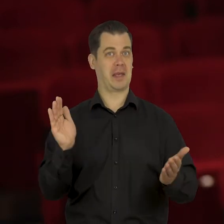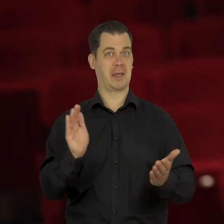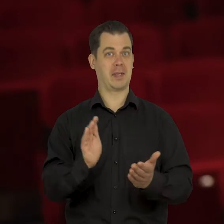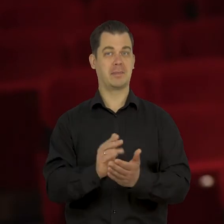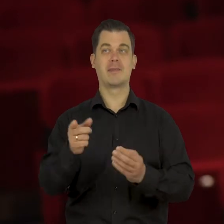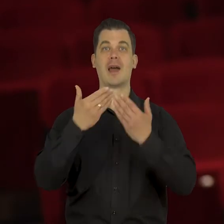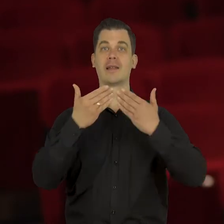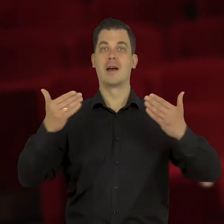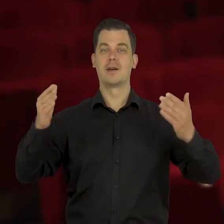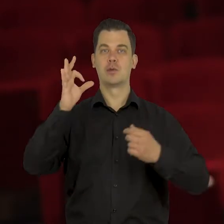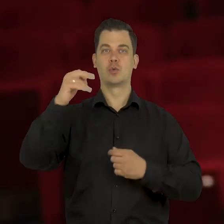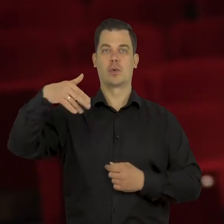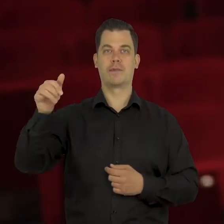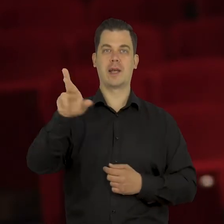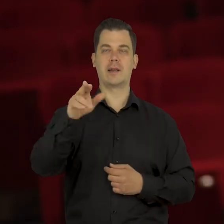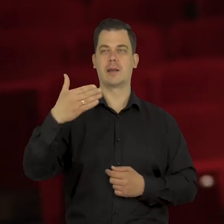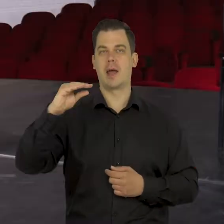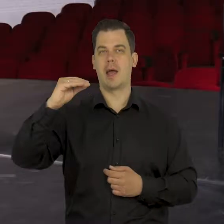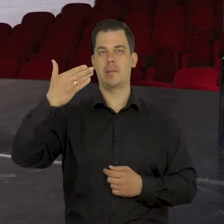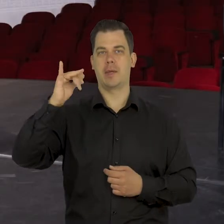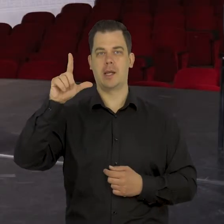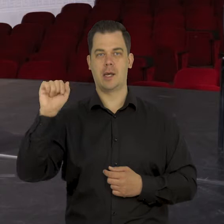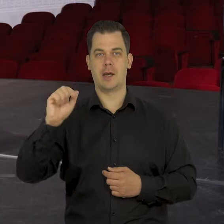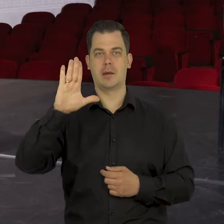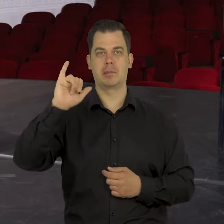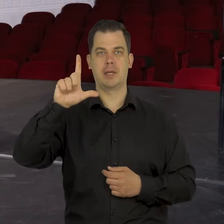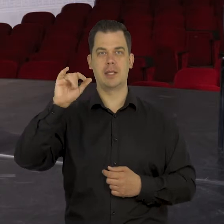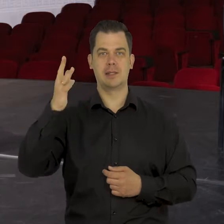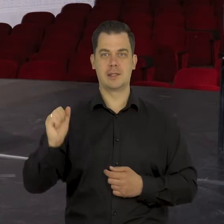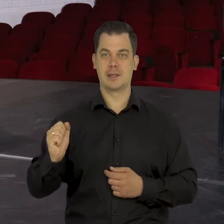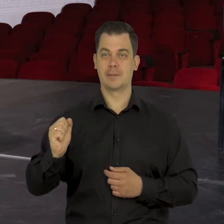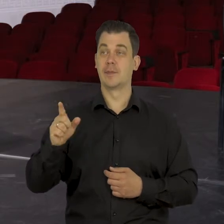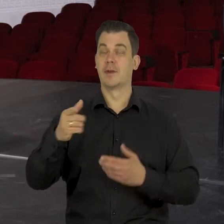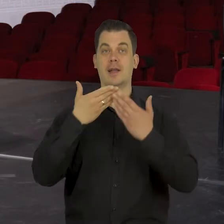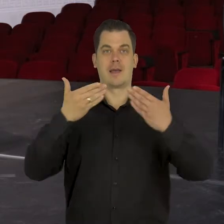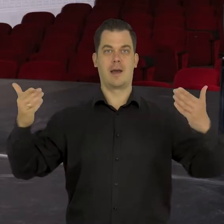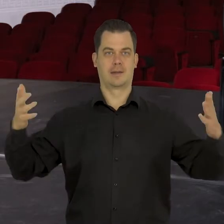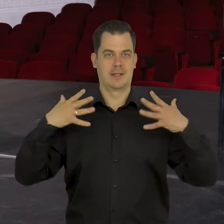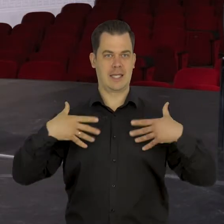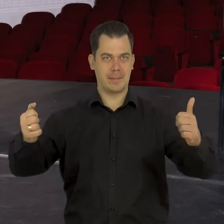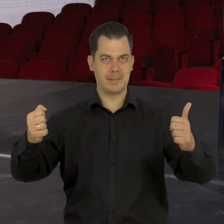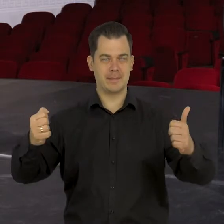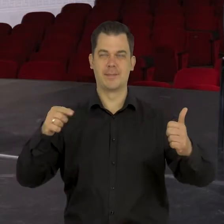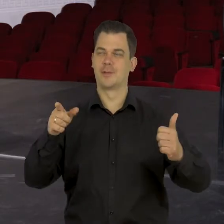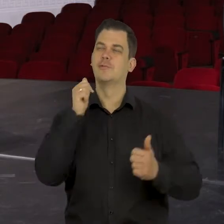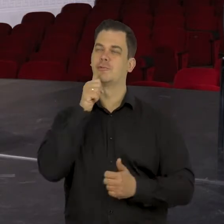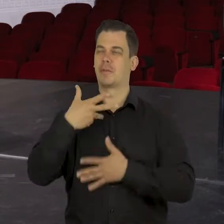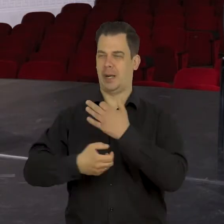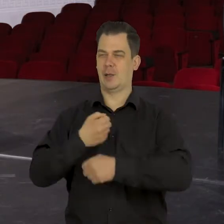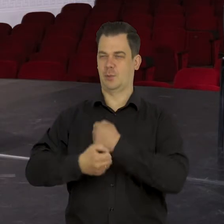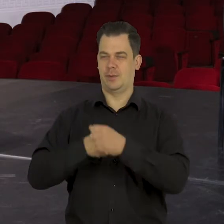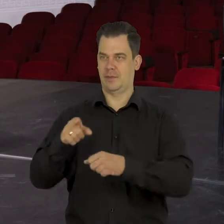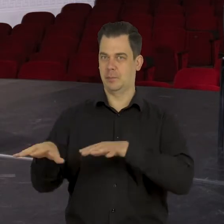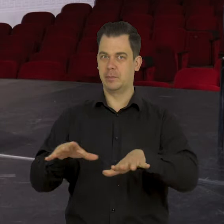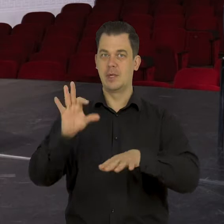w teatrze rozmawiamy dzisiaj z panią Emilią Bilińską. Panie Emilio, jesteśmy w Teatrze Dramatycznym. Tutaj na co dzień pani pracuje,